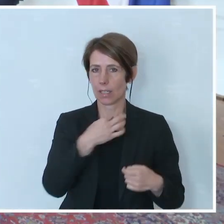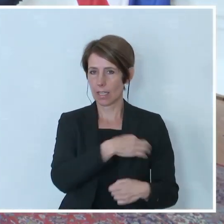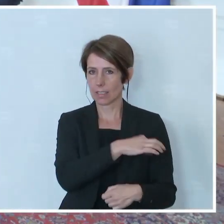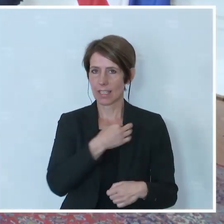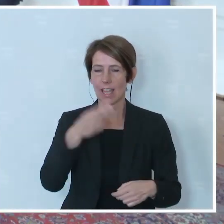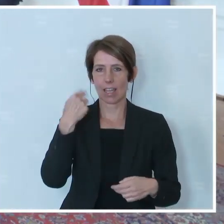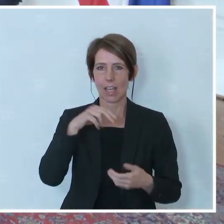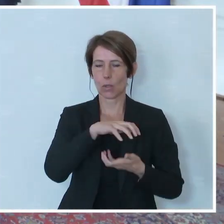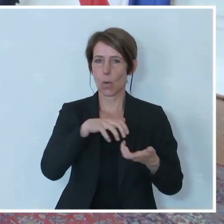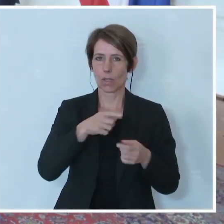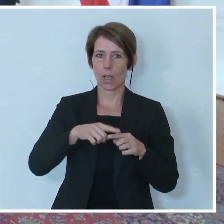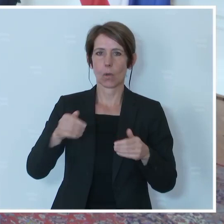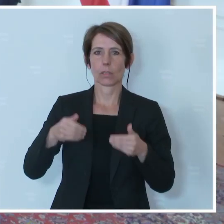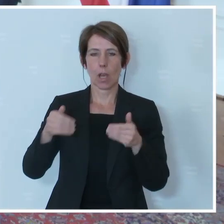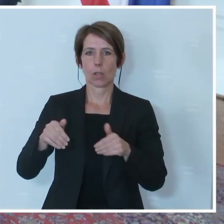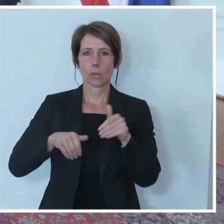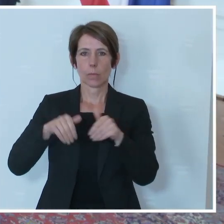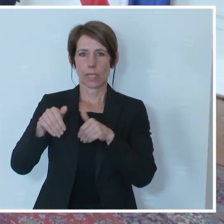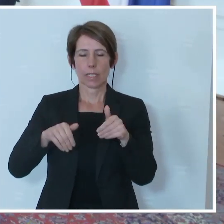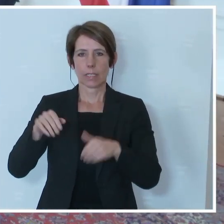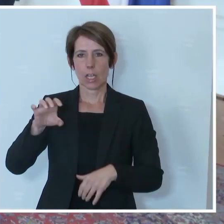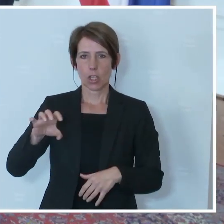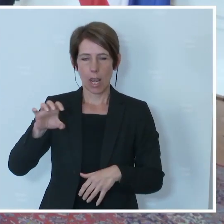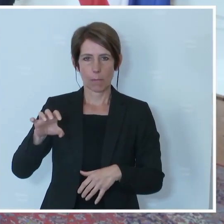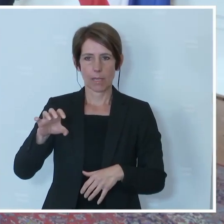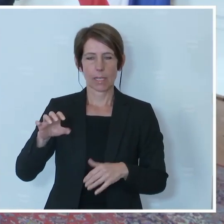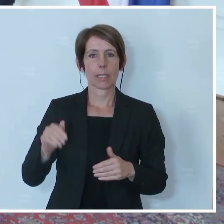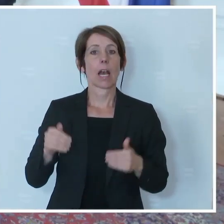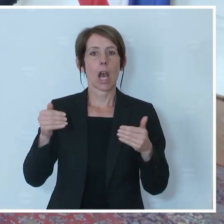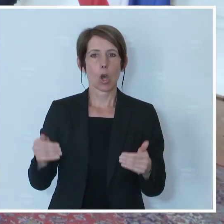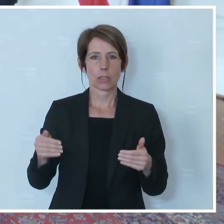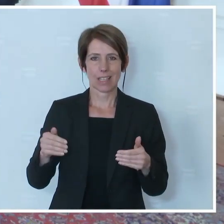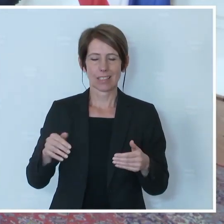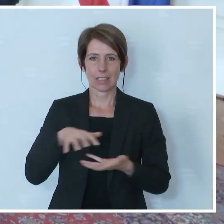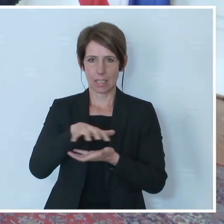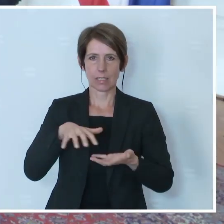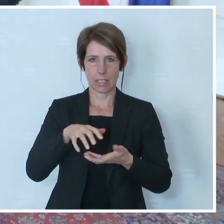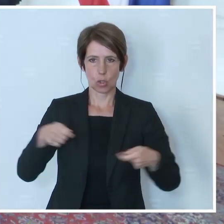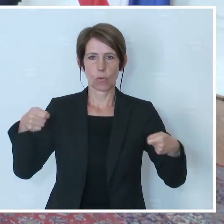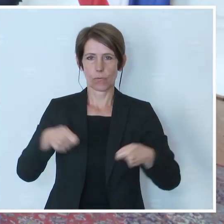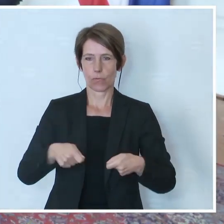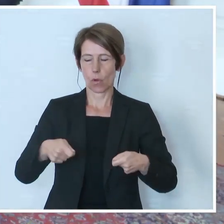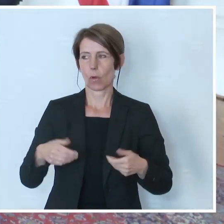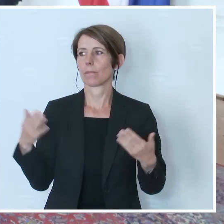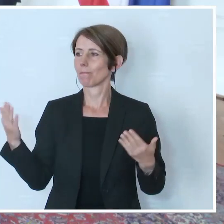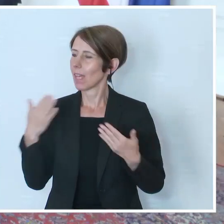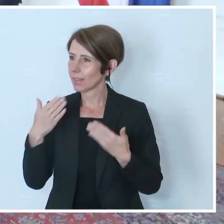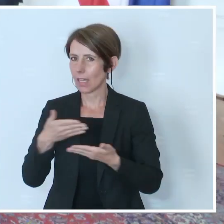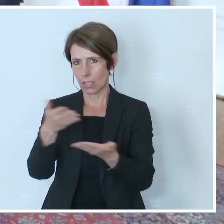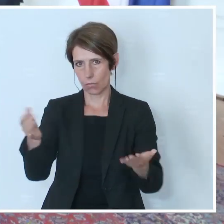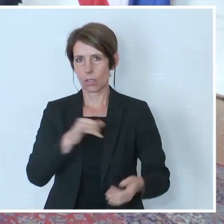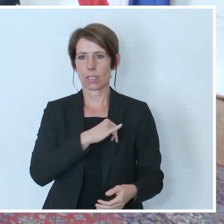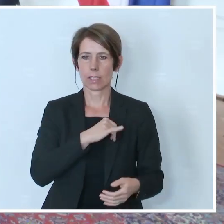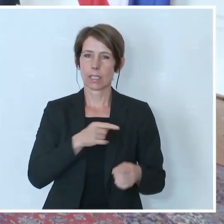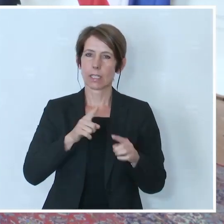Alexander Schallenberg zum Thema Auslandskatastrophenfonds. Ja, vielen Dank für Ihr Interesse, für Ihre Geduld. Tatsächlich